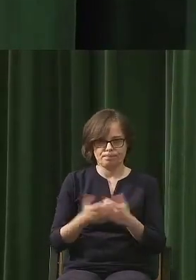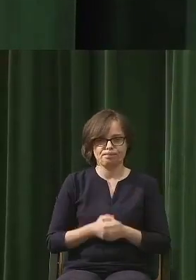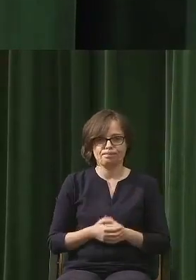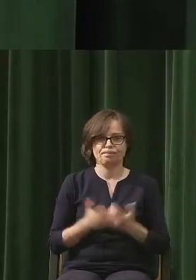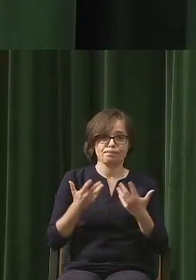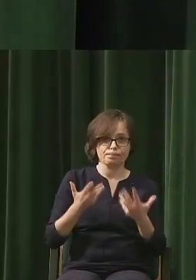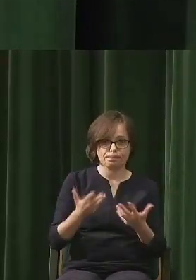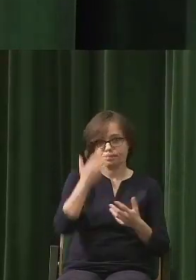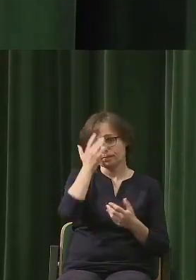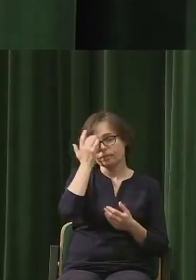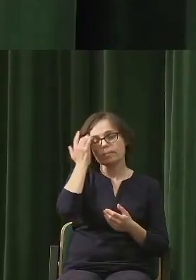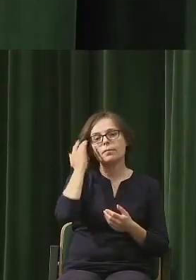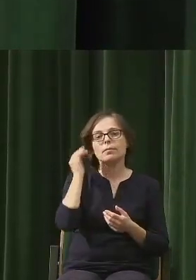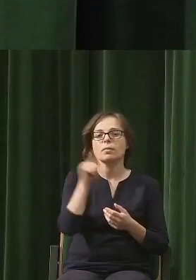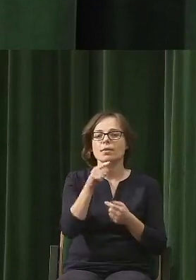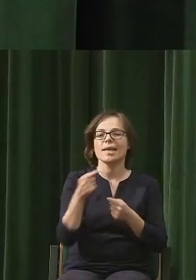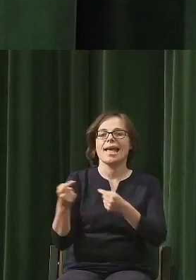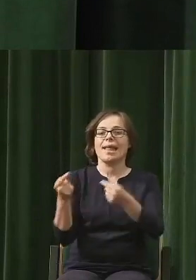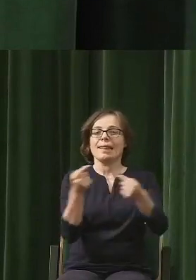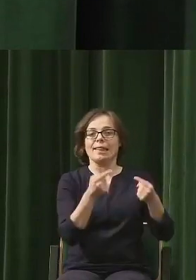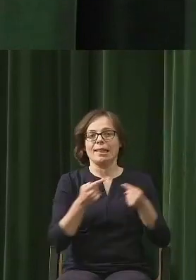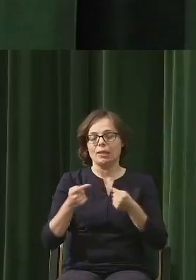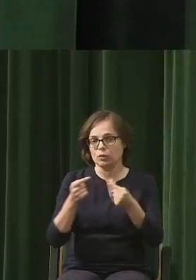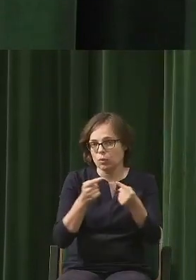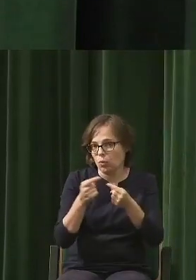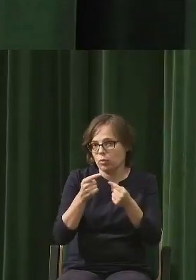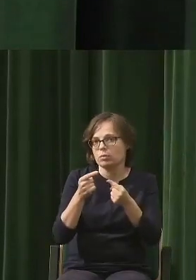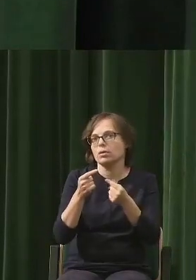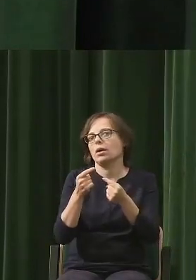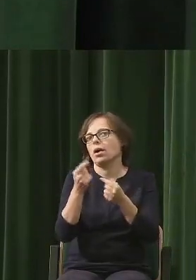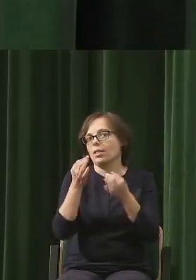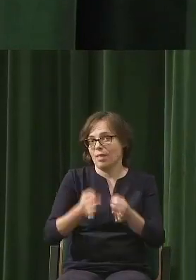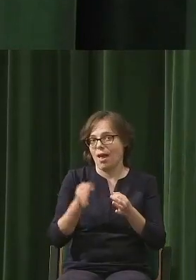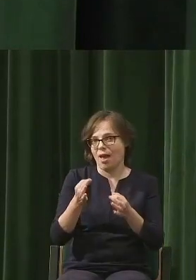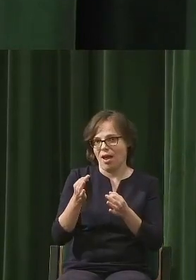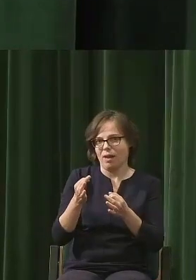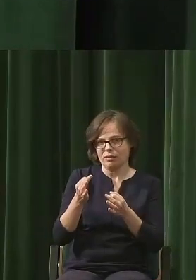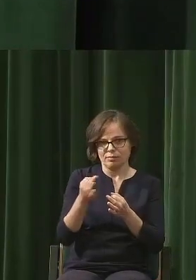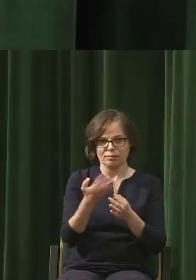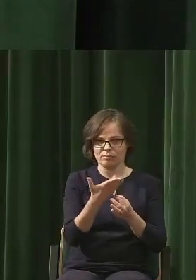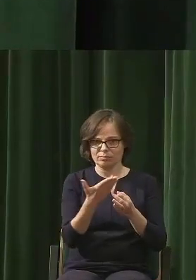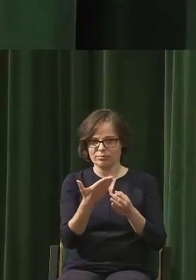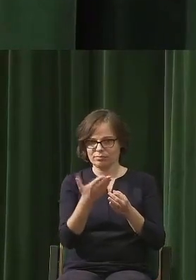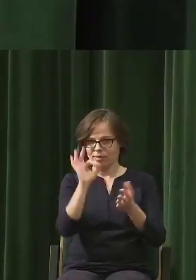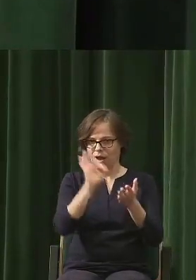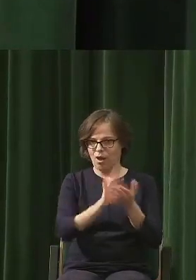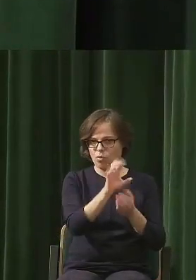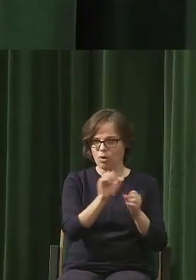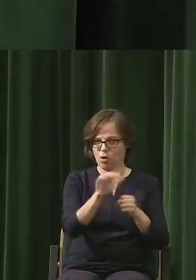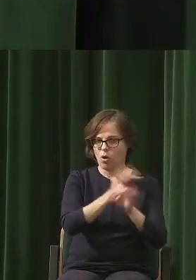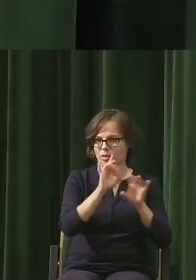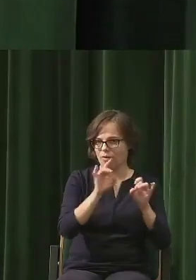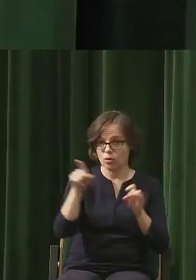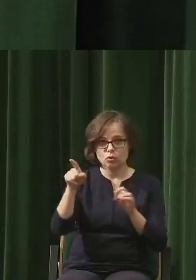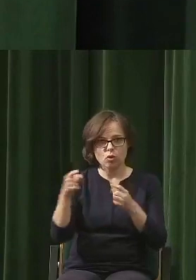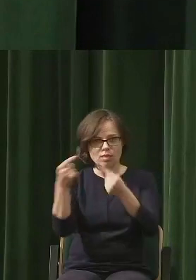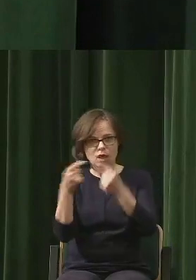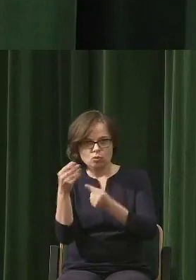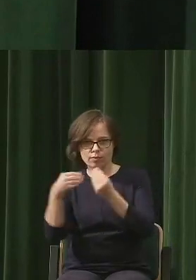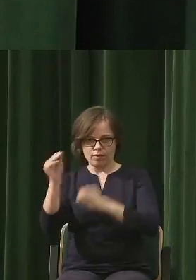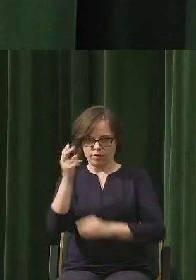nabrała ciekawego wymiaru teraz przy okazji pandemii, kiedy pojawiły się takie